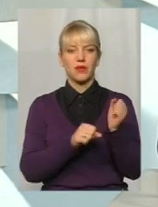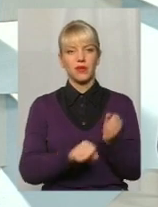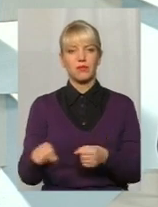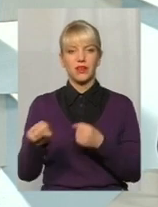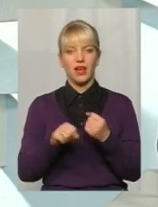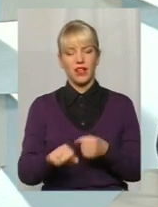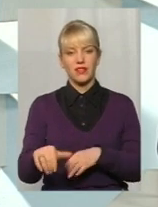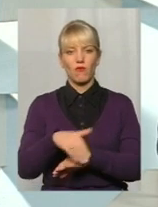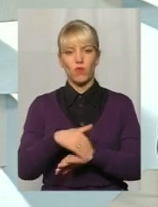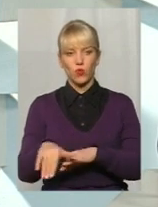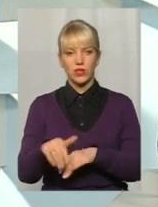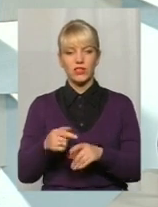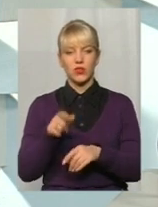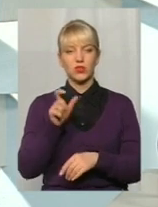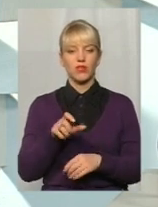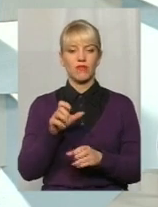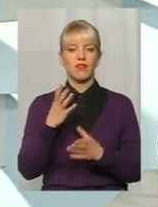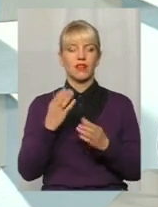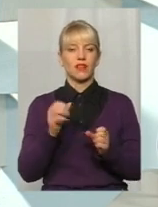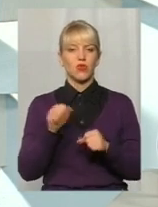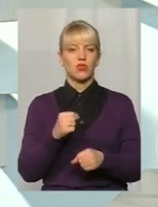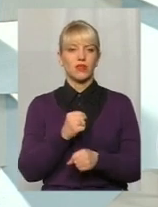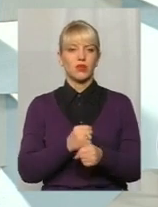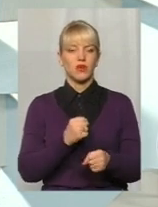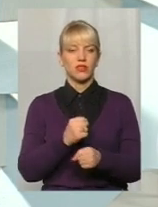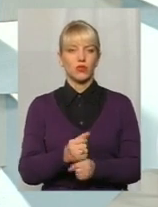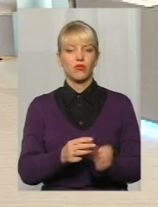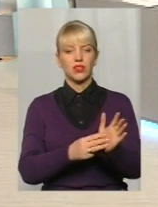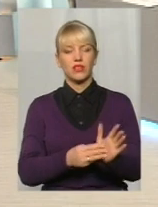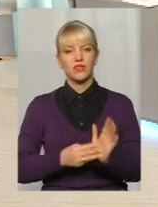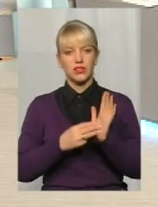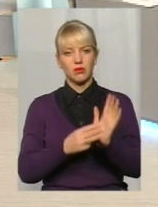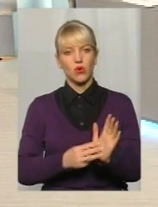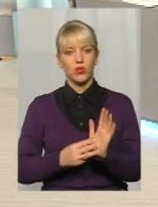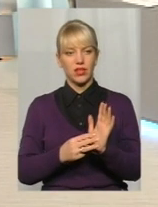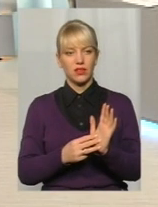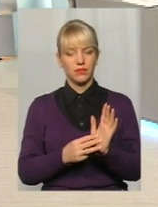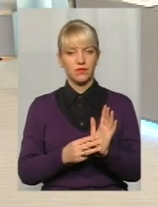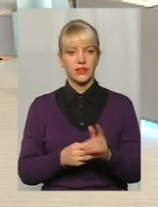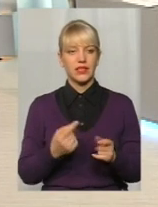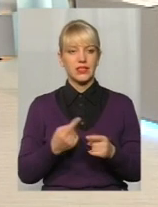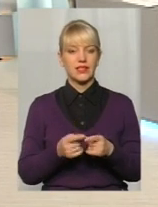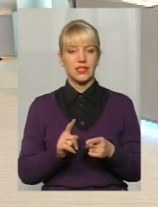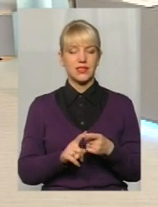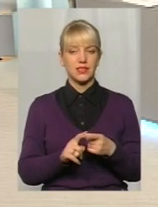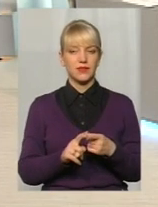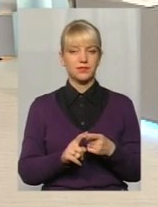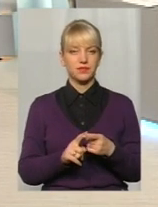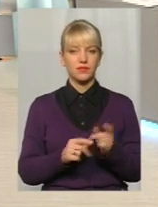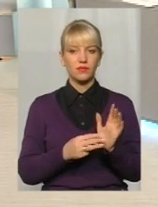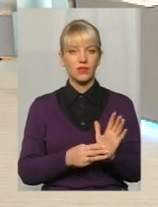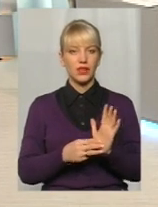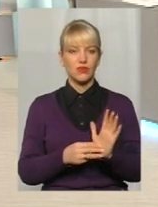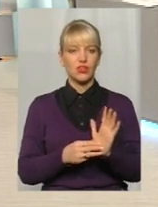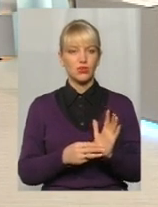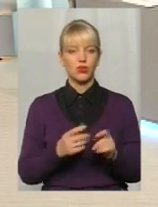Особа в день може відпрацьовувати до вісьми годин. За цих вісім